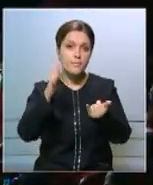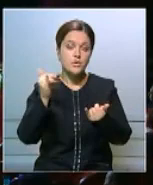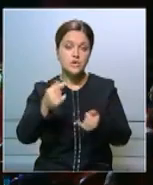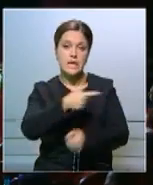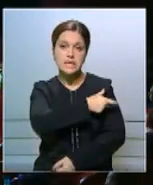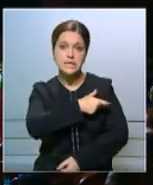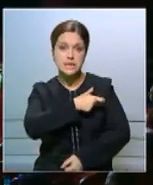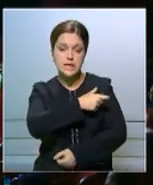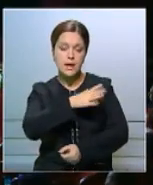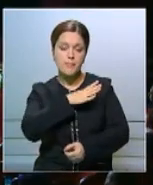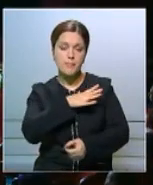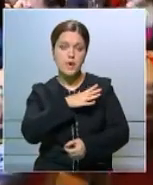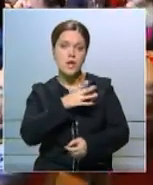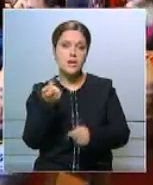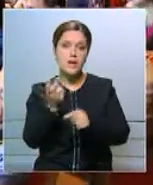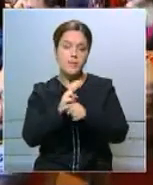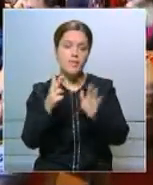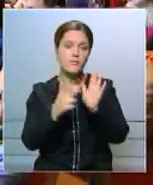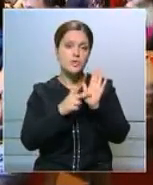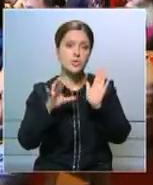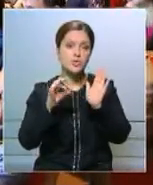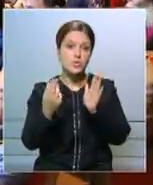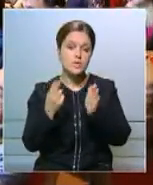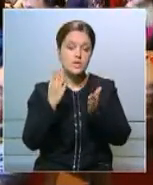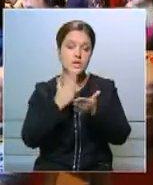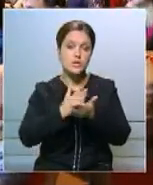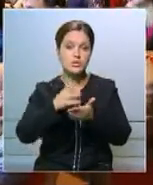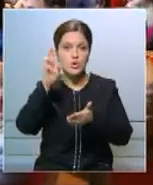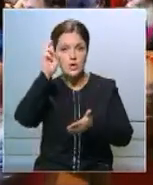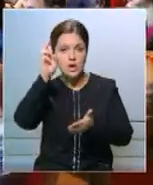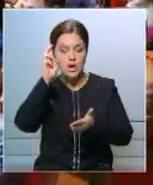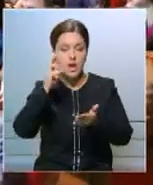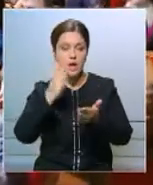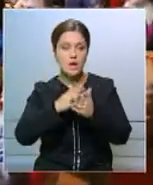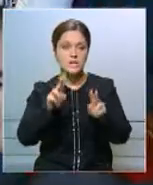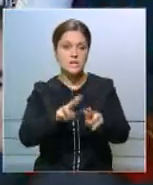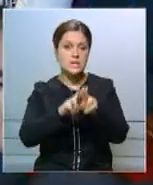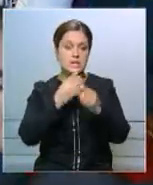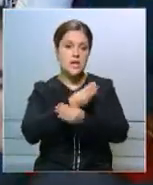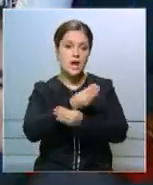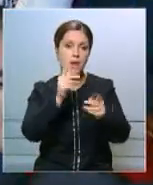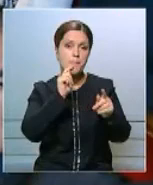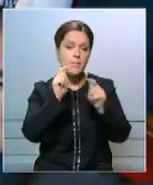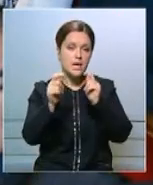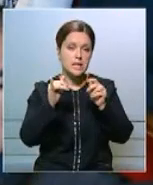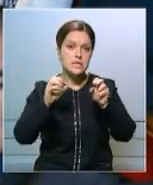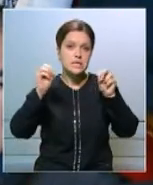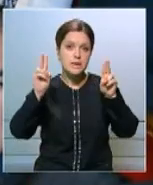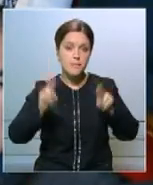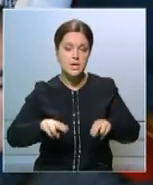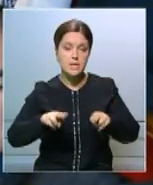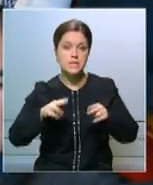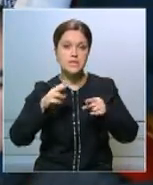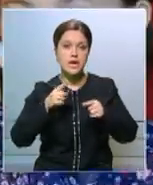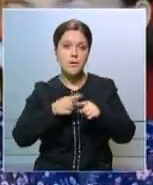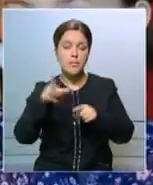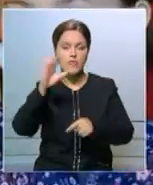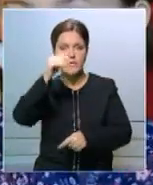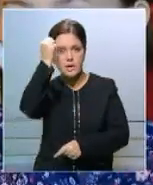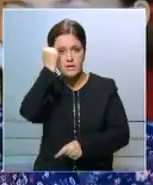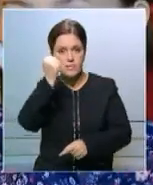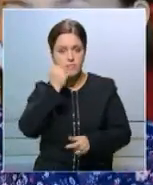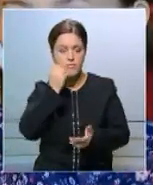соцучреждениях столицы и развезли подарки, деньги и спецоборудование. Слова благодарности бескорыстным казахстанцам